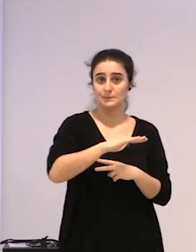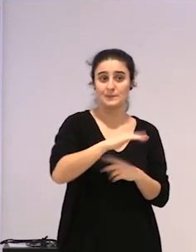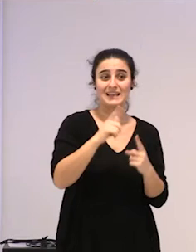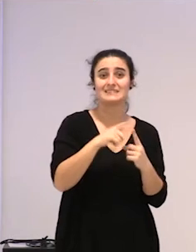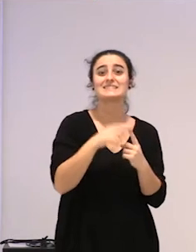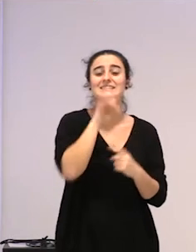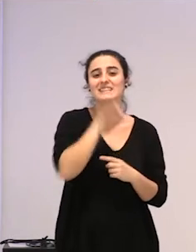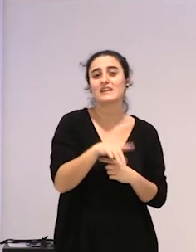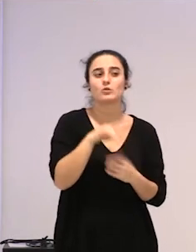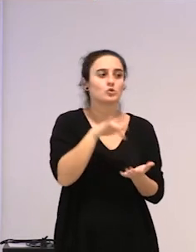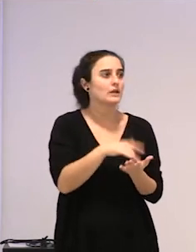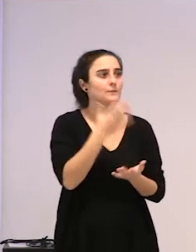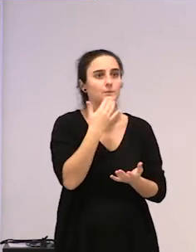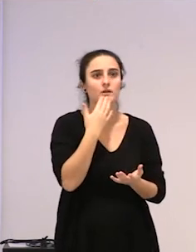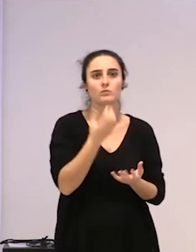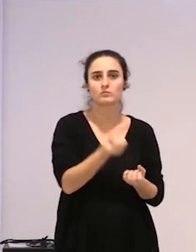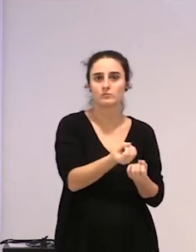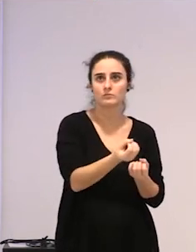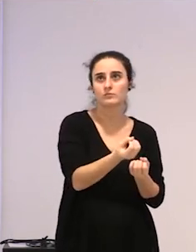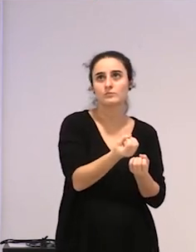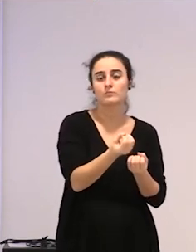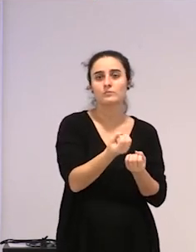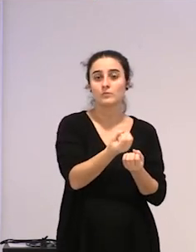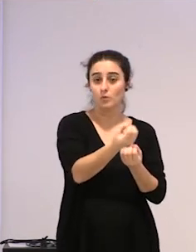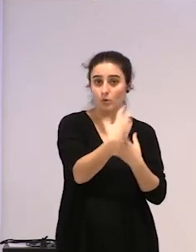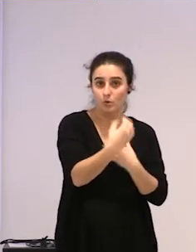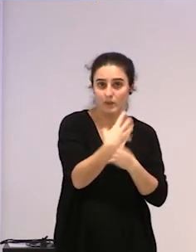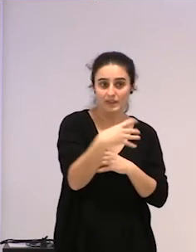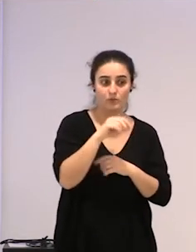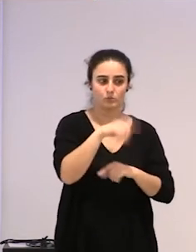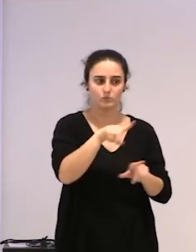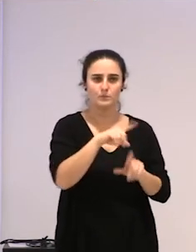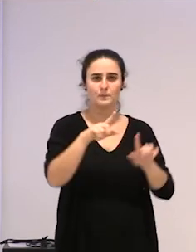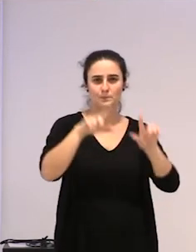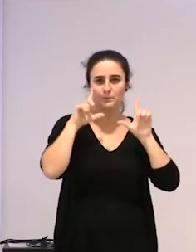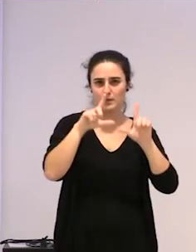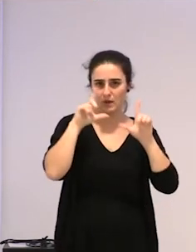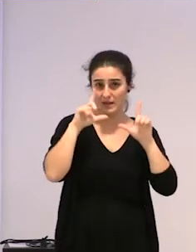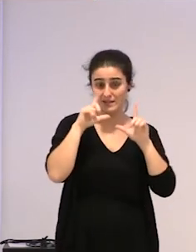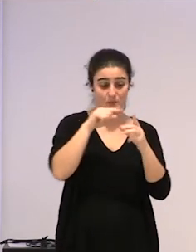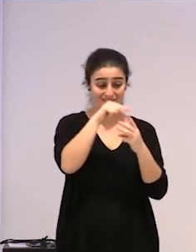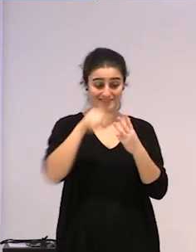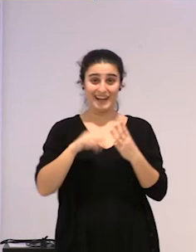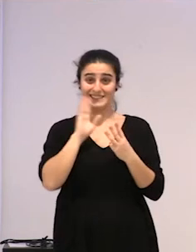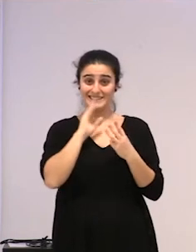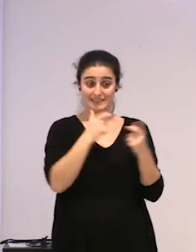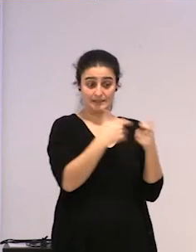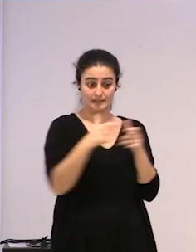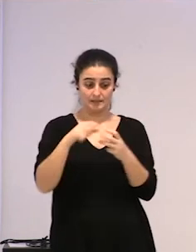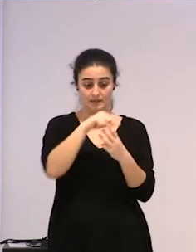kontaketetan, agertu zaizkidan, protagonistak, ba, iru ere muetan, presentzia,